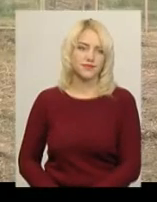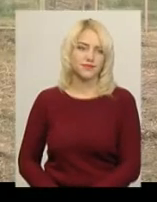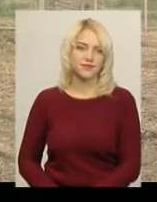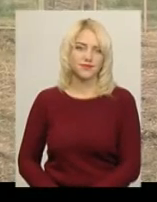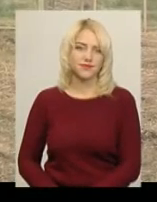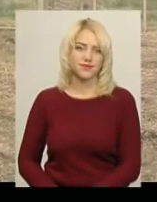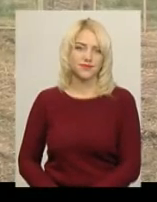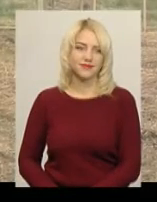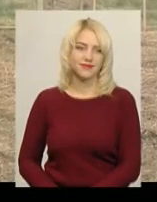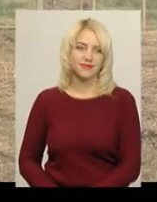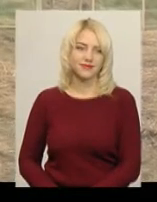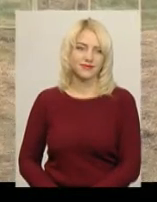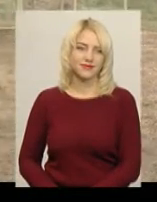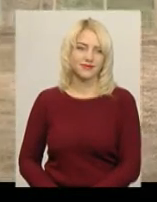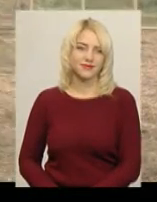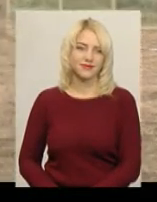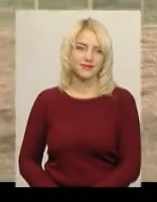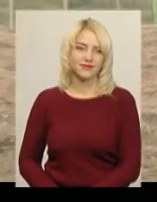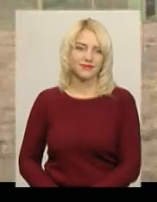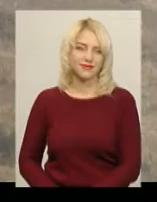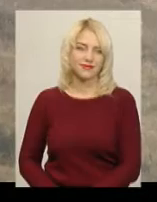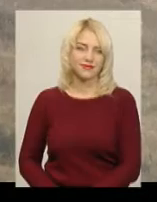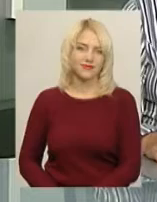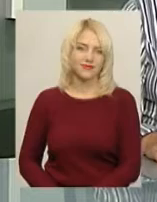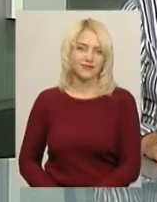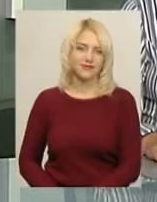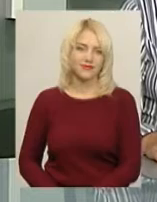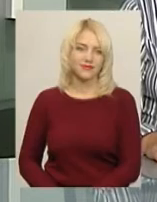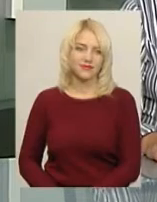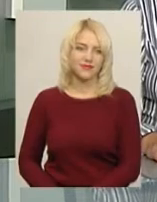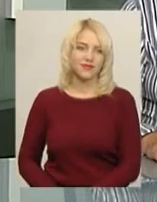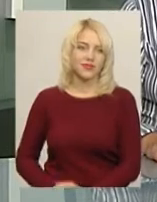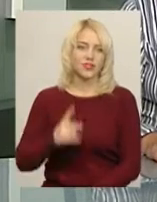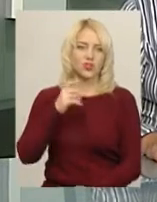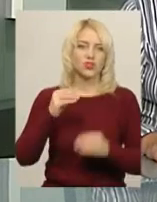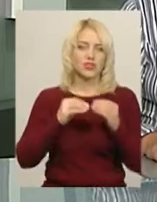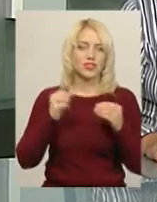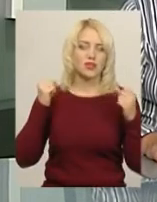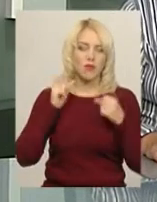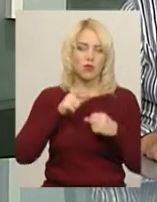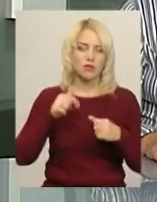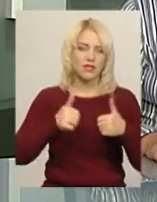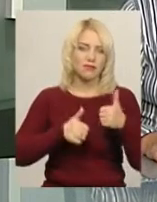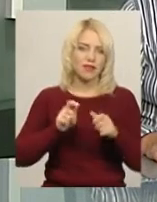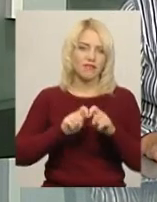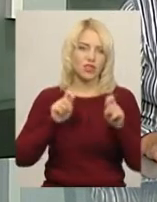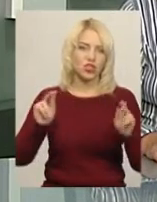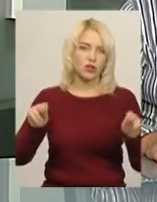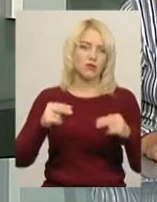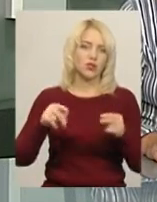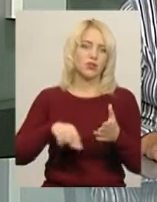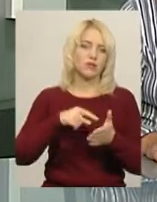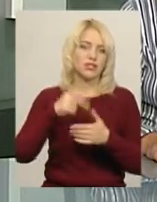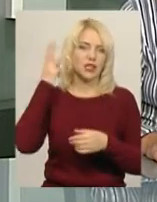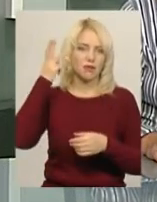Тетяна Ворожцова, Іван Мовчан, новини Поділля Центр 110 спортсменів змагалися на відкритому чемпіонаті міста